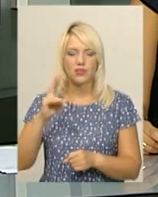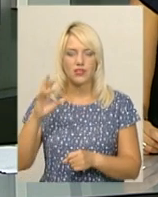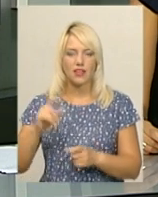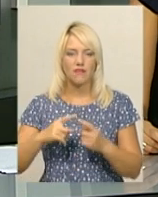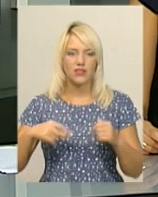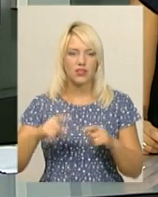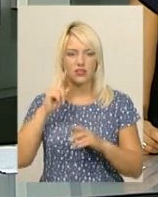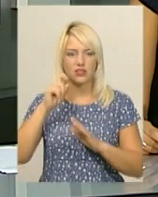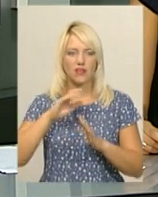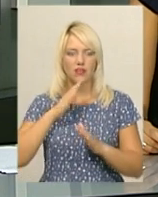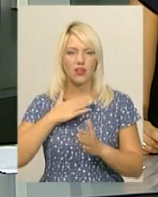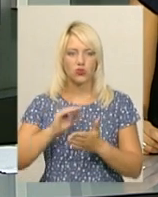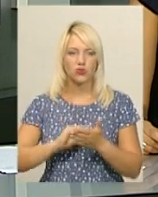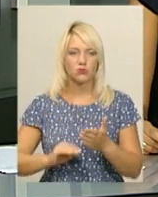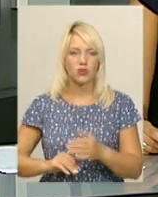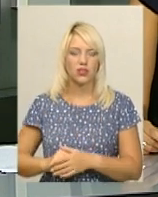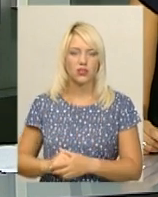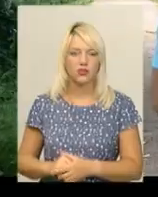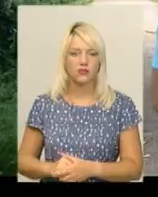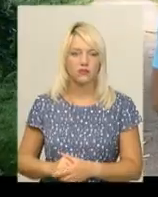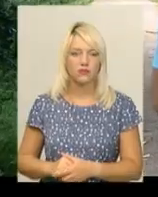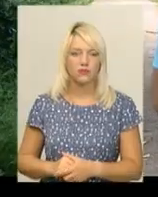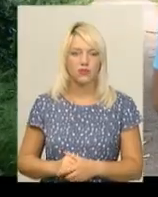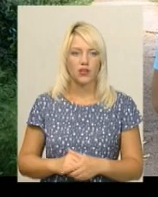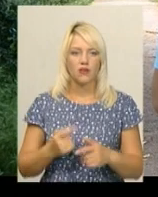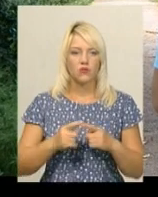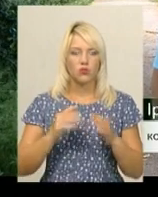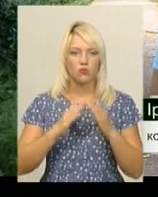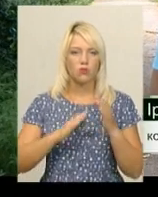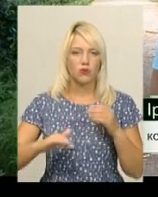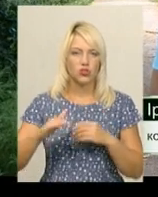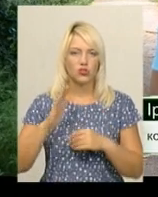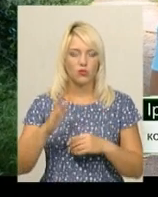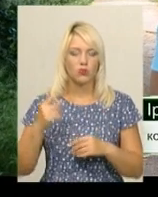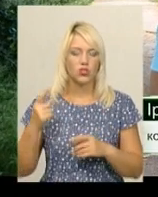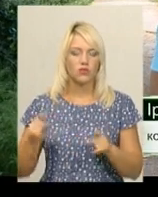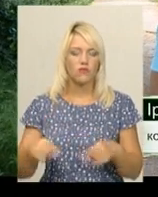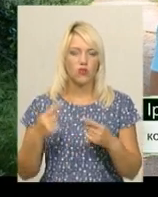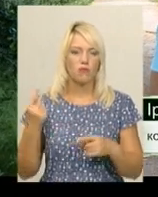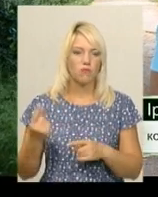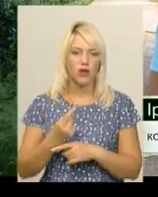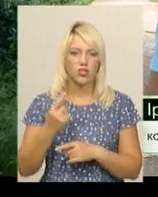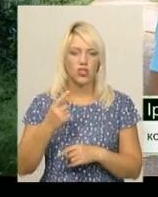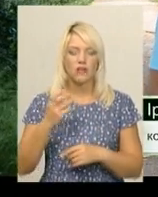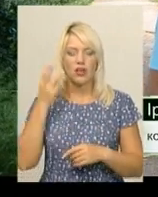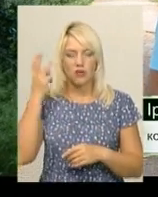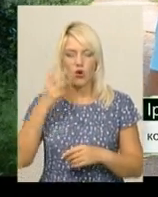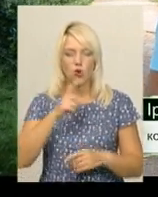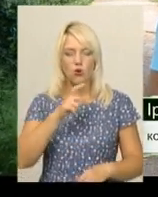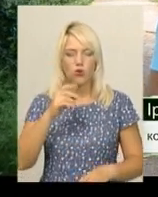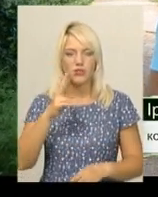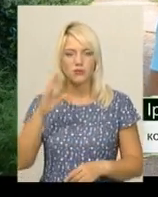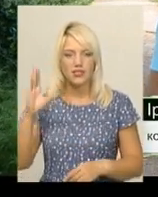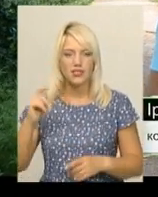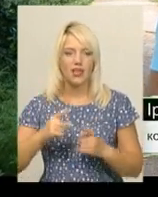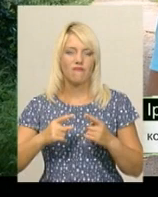дізнавалася моя колега Ірина Хижа. У цьому приміщенні буде створено перше на Хмельницьчині хоспісне відділення. Знаходиться